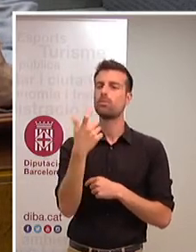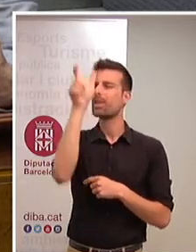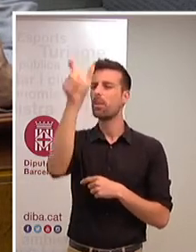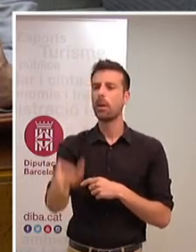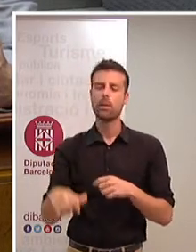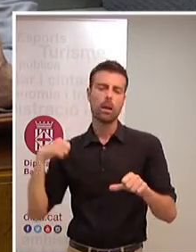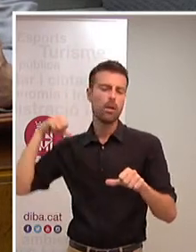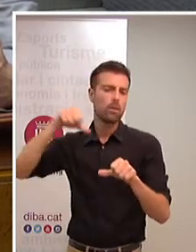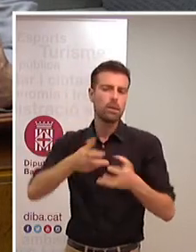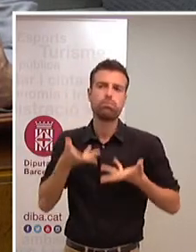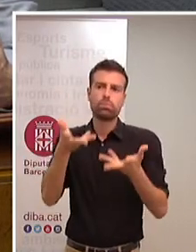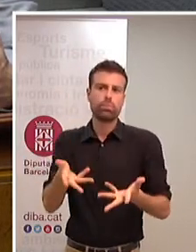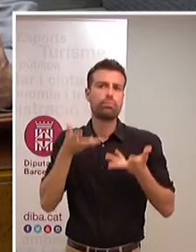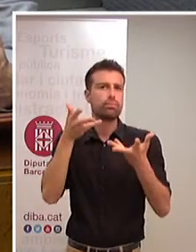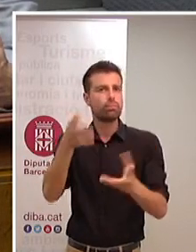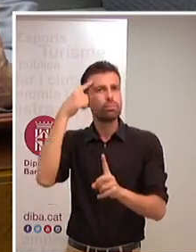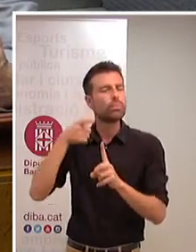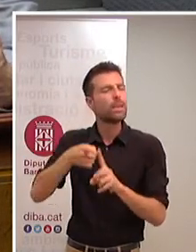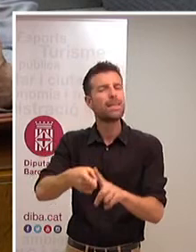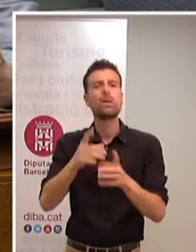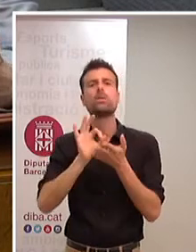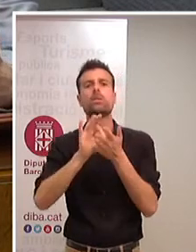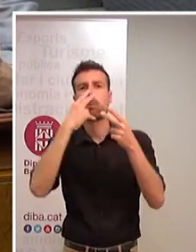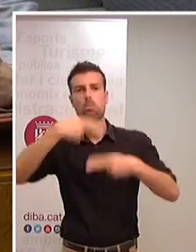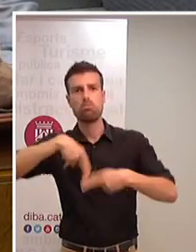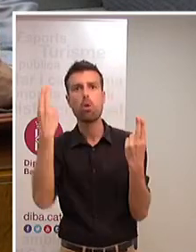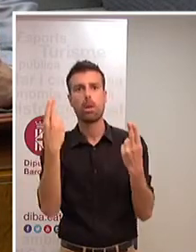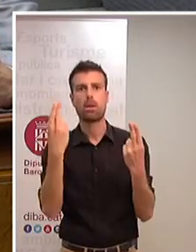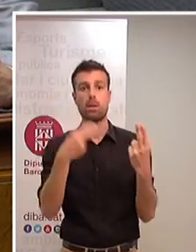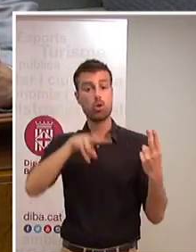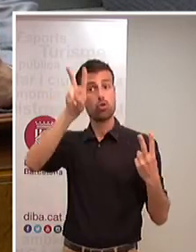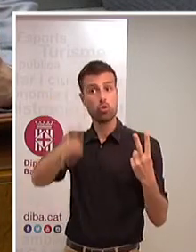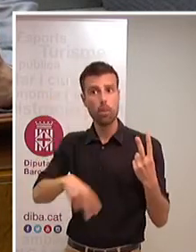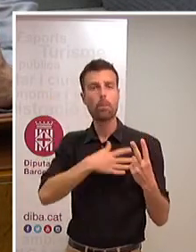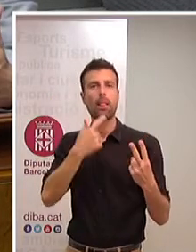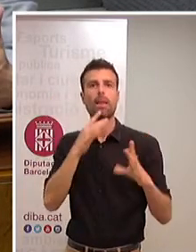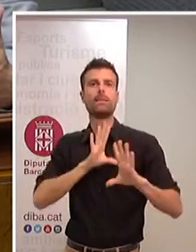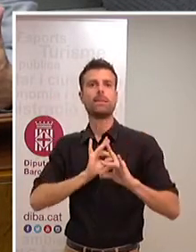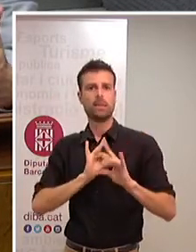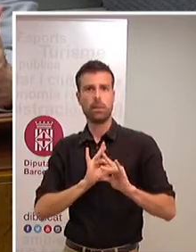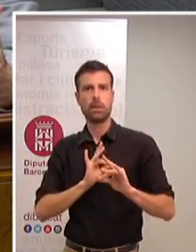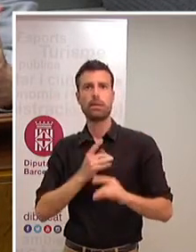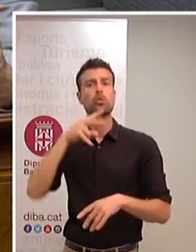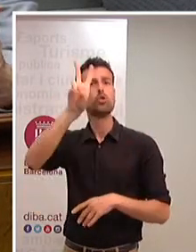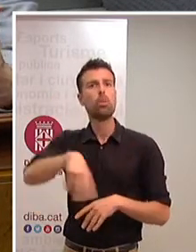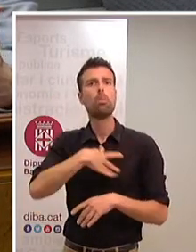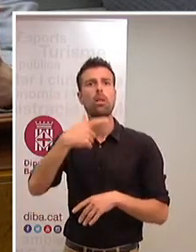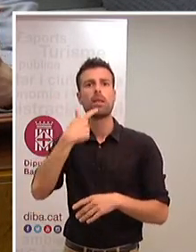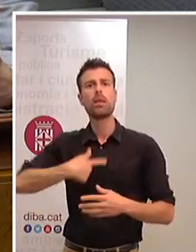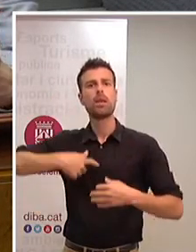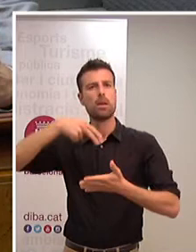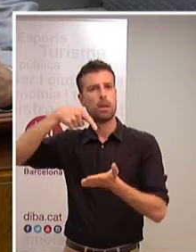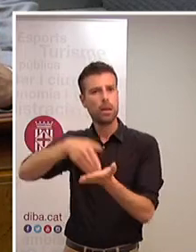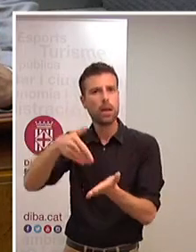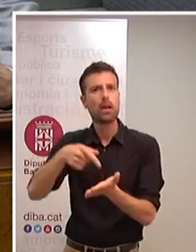pensant amb el servei públic. Aquest som és aquesta sensibilitat. Aquest som és aquest rigor. Aquest